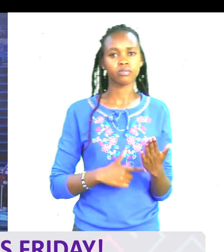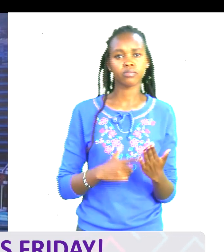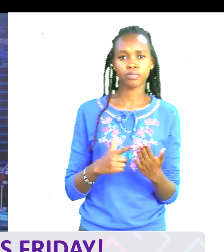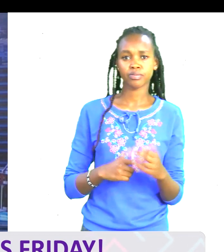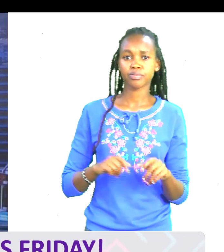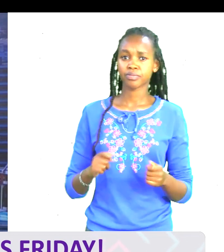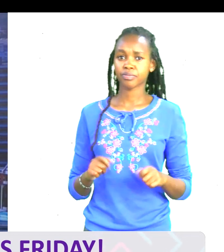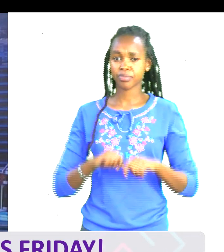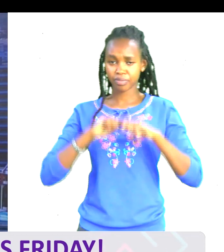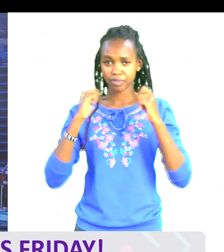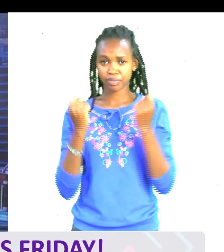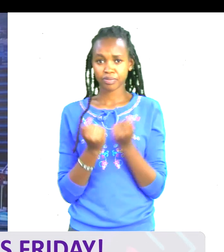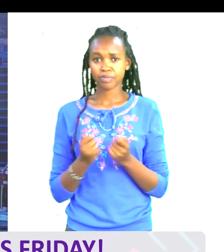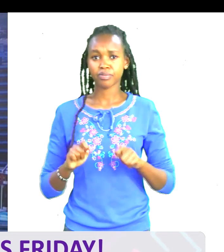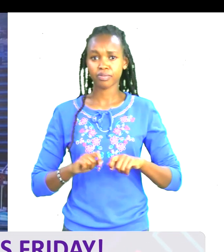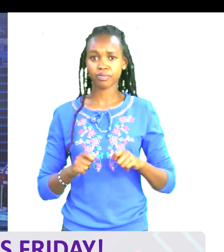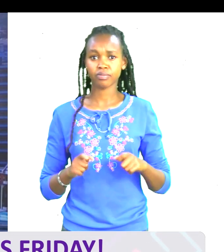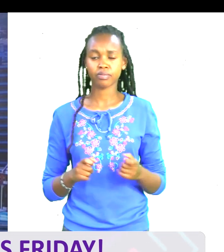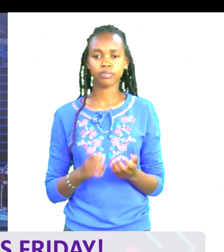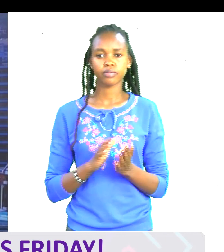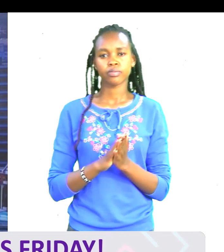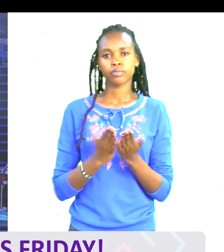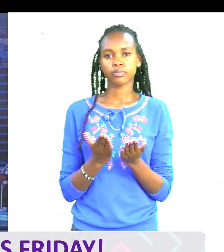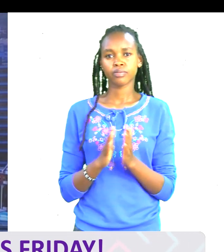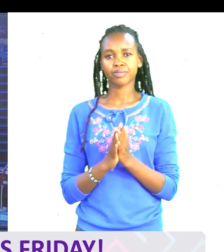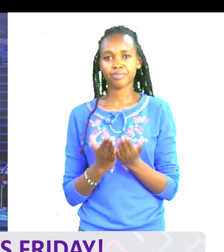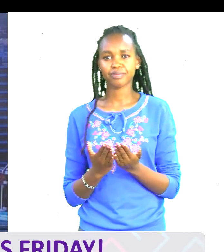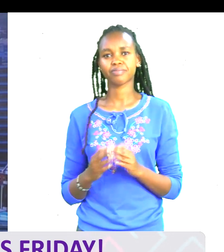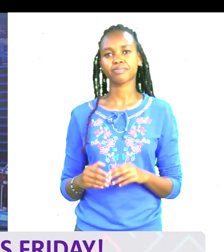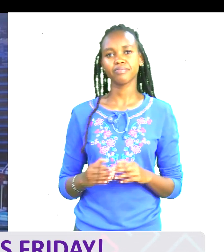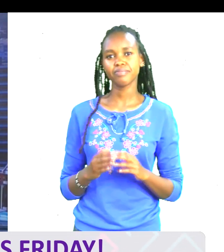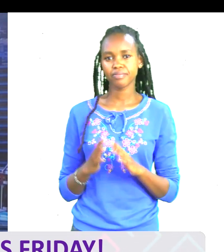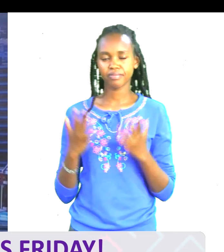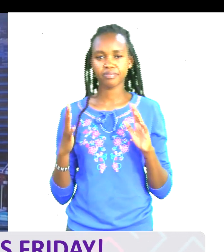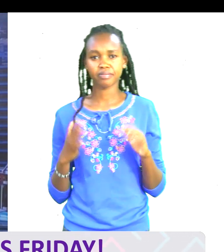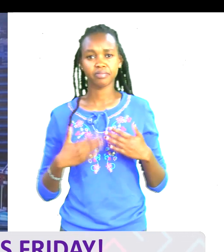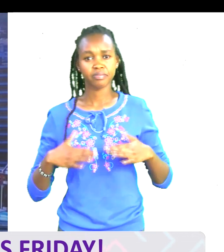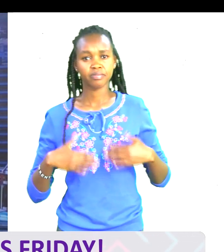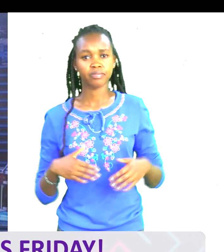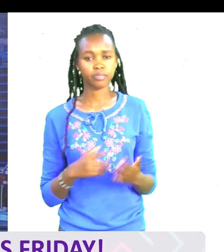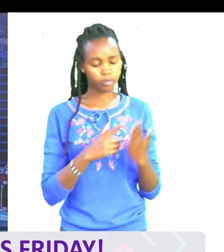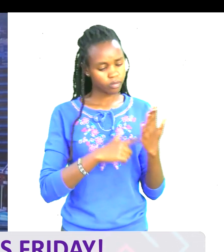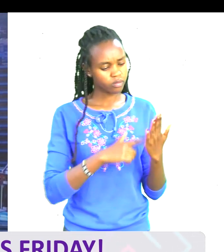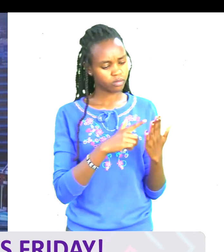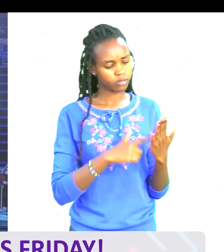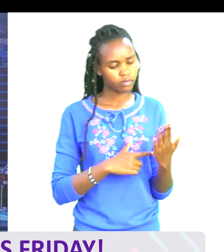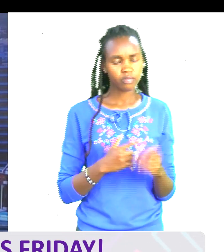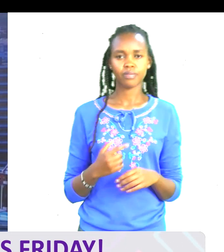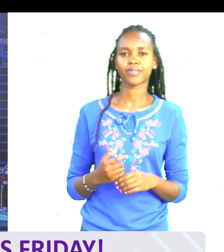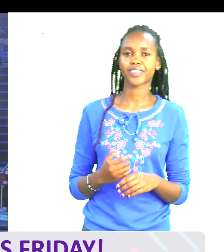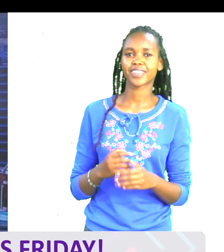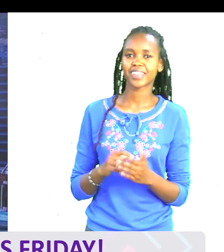social media page. Kipale, waseo mechangamuka sana, vinyinafaa. Let me just read a few comments, raka raka.